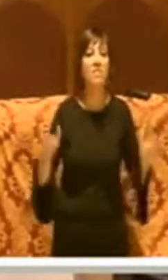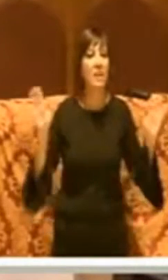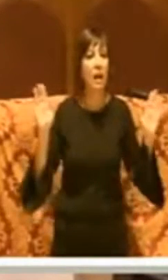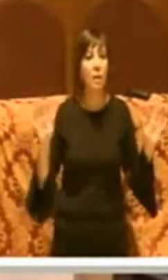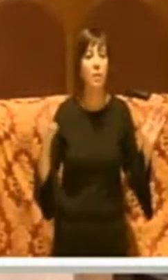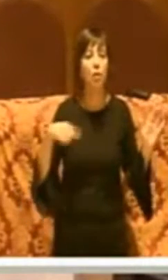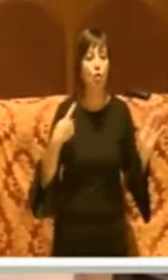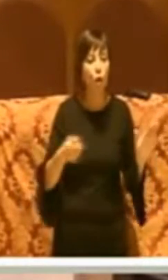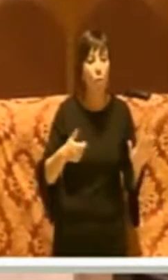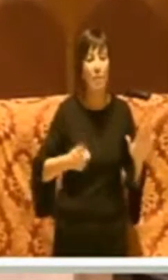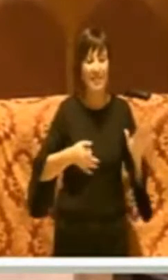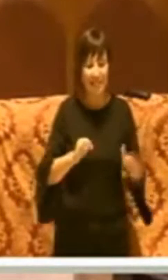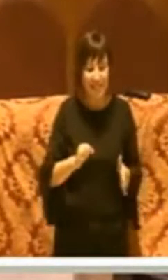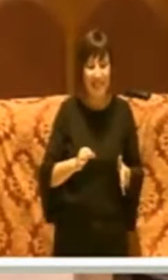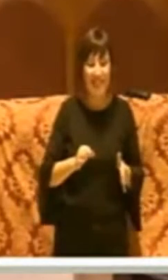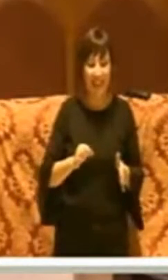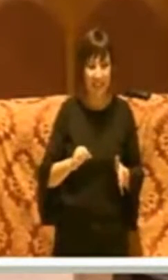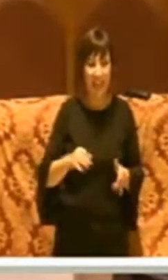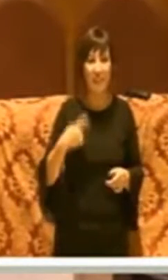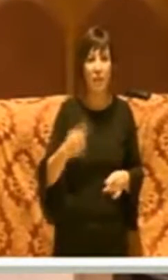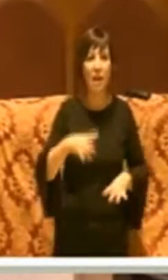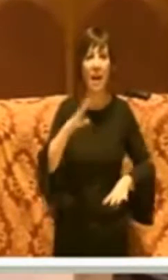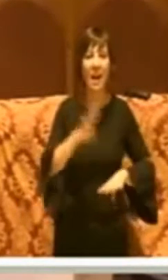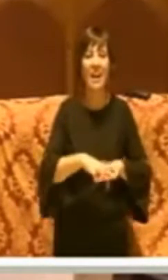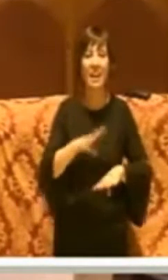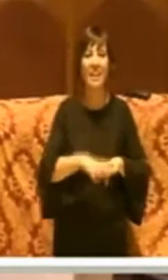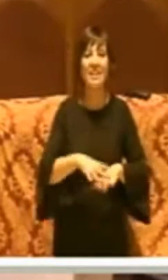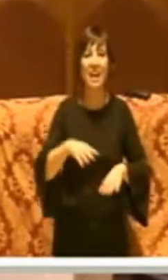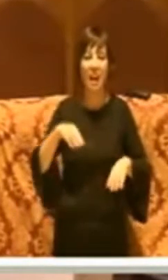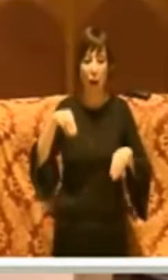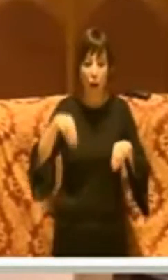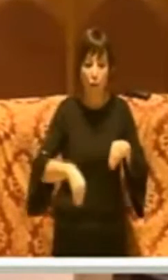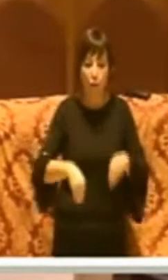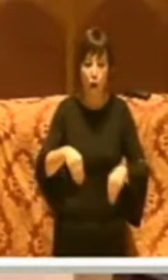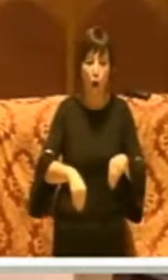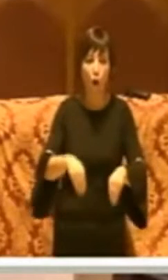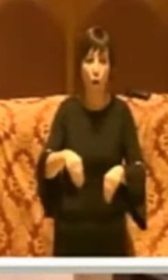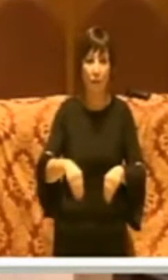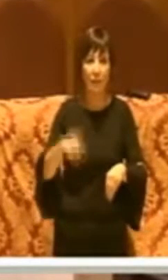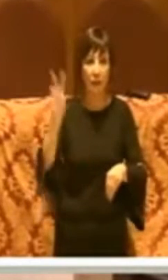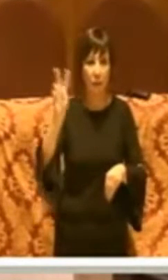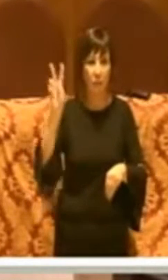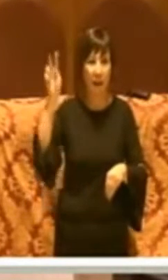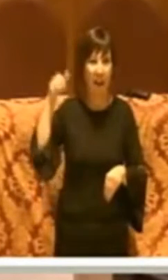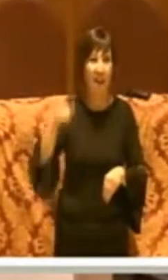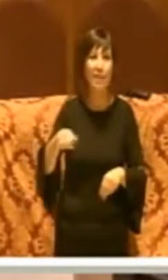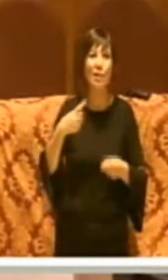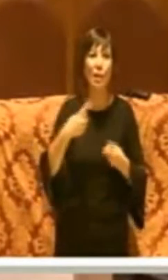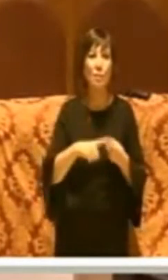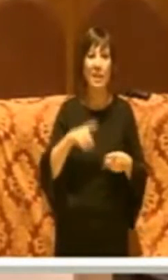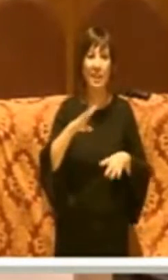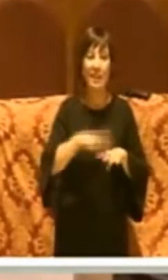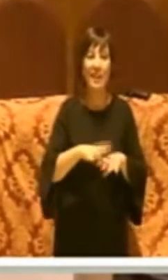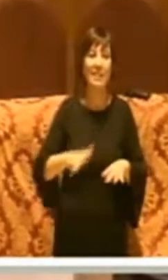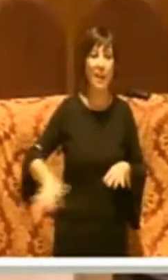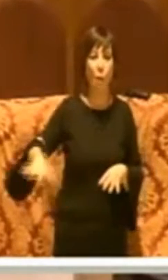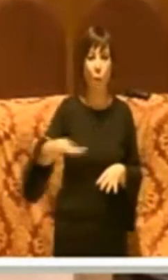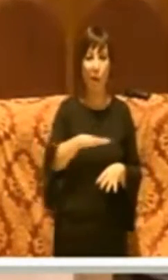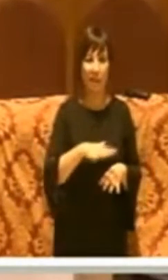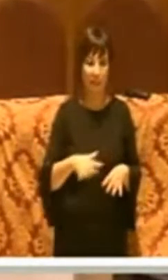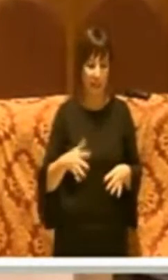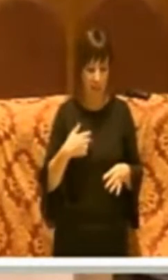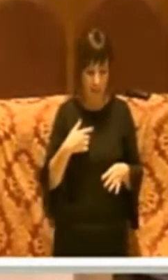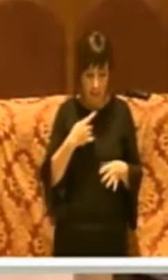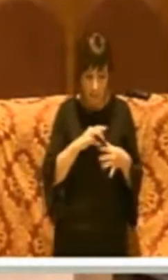dopo sessant'anni la rete fognaria ad un intero quartiere e mi riferisco al